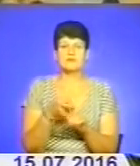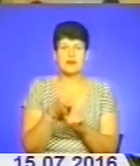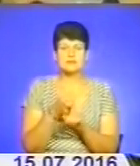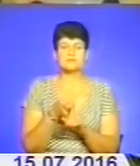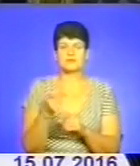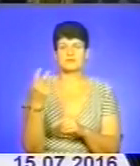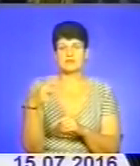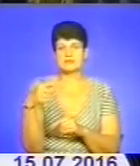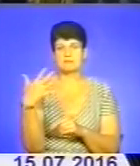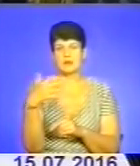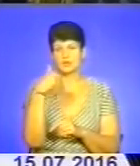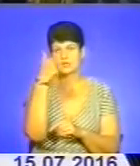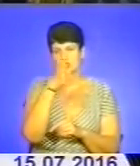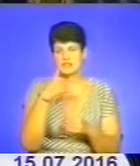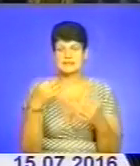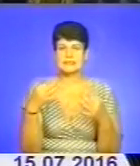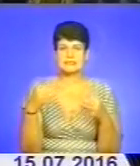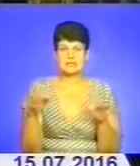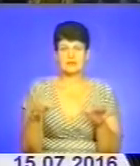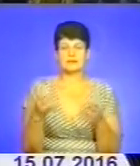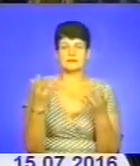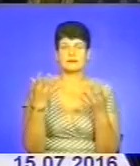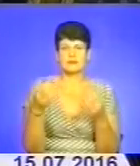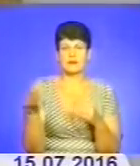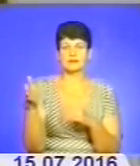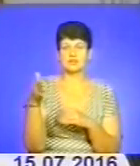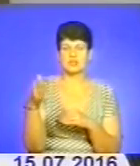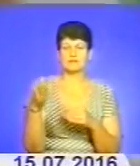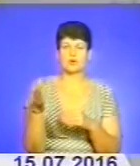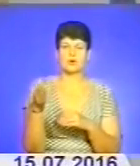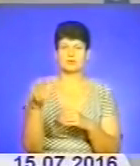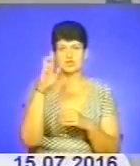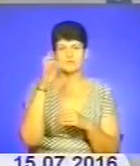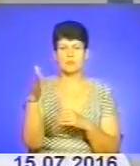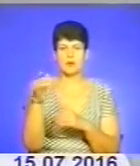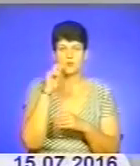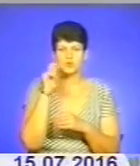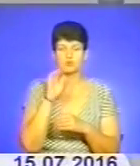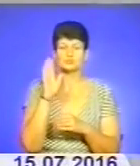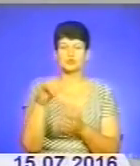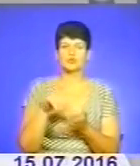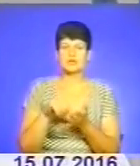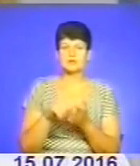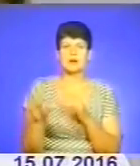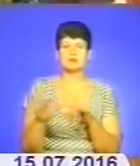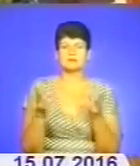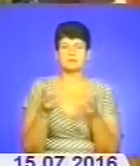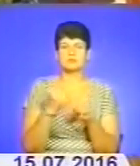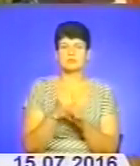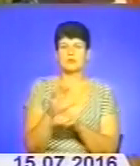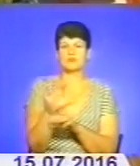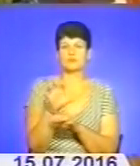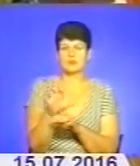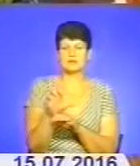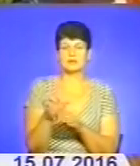-ї річниці Незалежності та Дня Державного прапора України. Щоб стати учасником акції, необхідно зробити фотографію на фоні